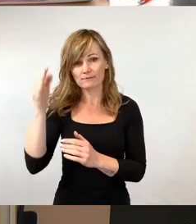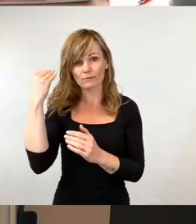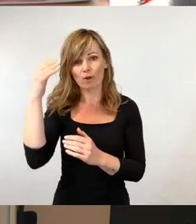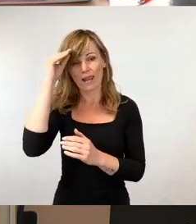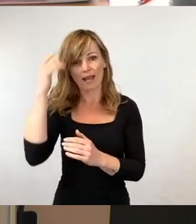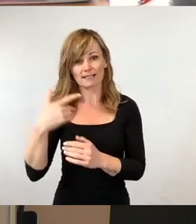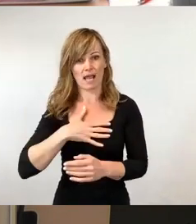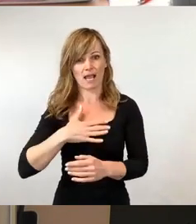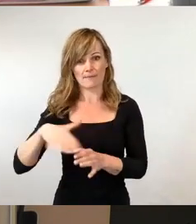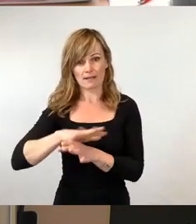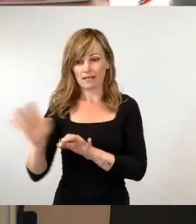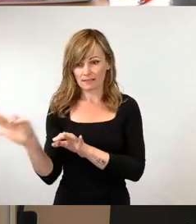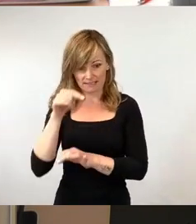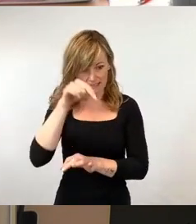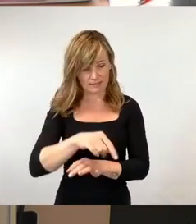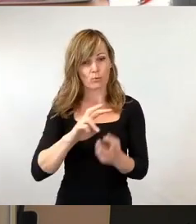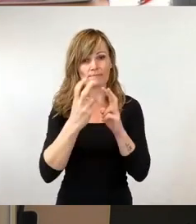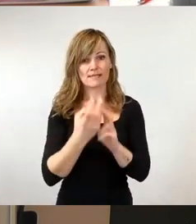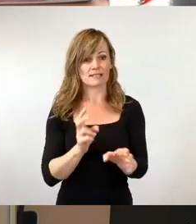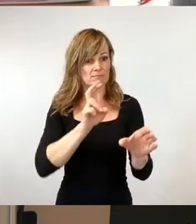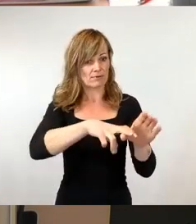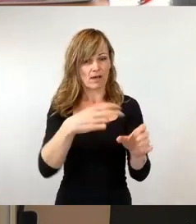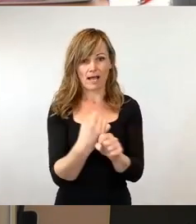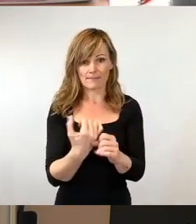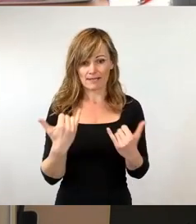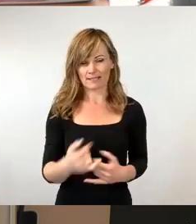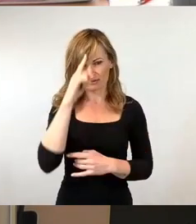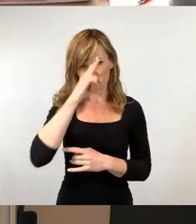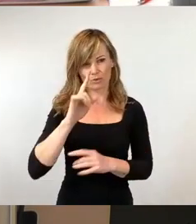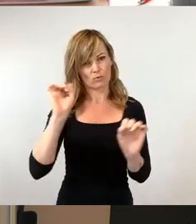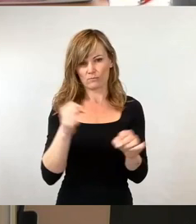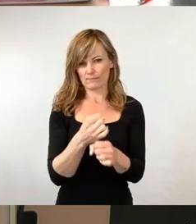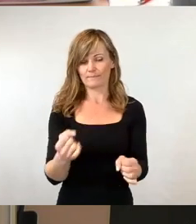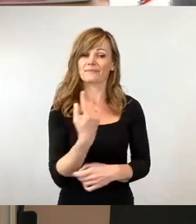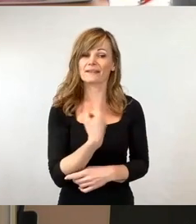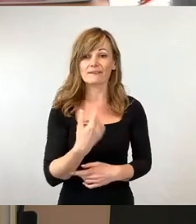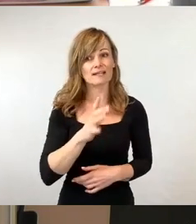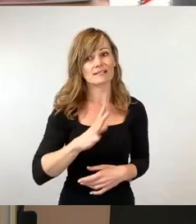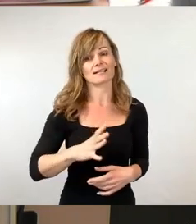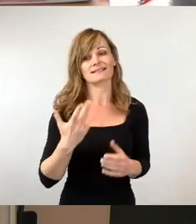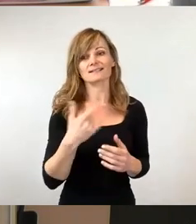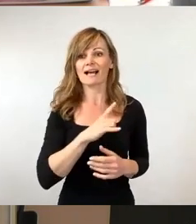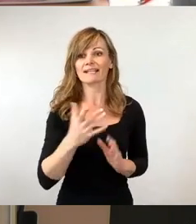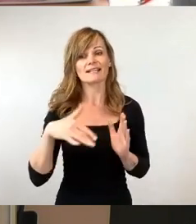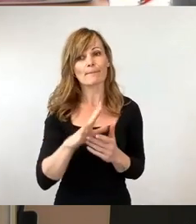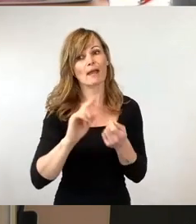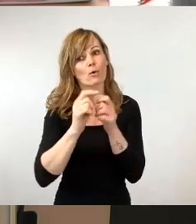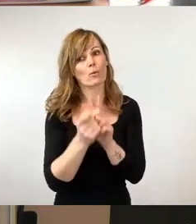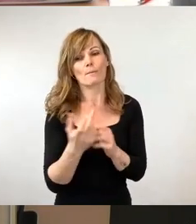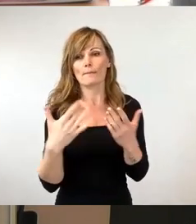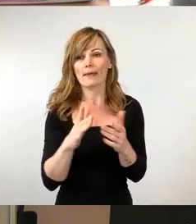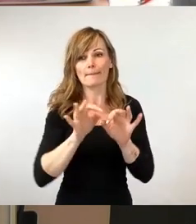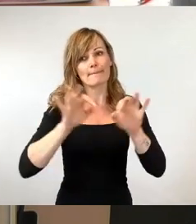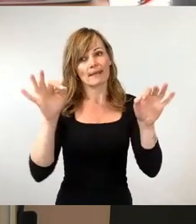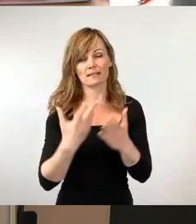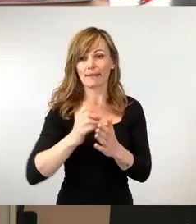tatsächlich auch arbeiten zu gehen. Auch hier müssten wir in Sachsen aufsatteln und deutlich besser, deutlich schneller werden. Dann